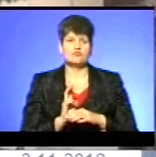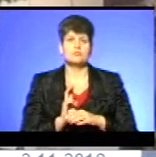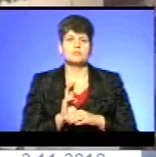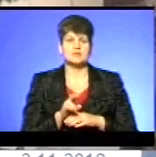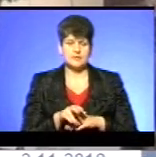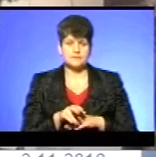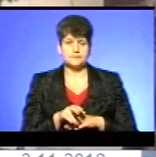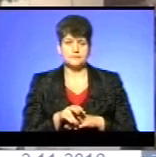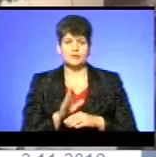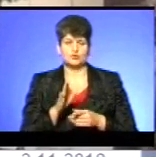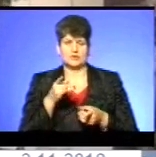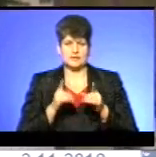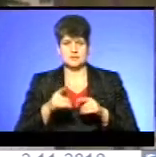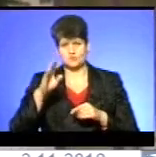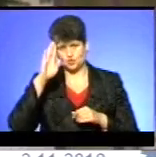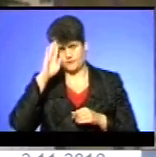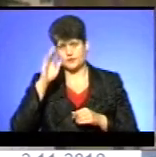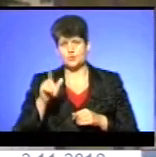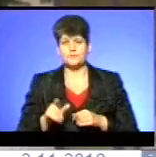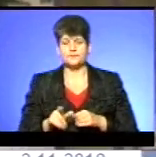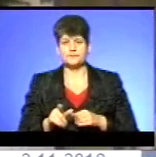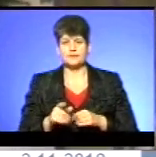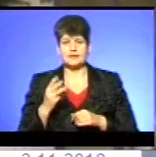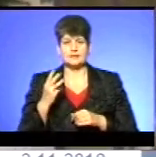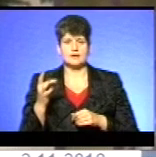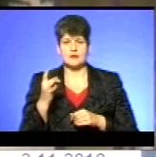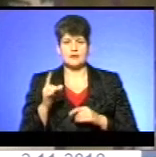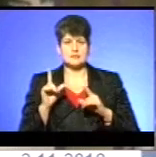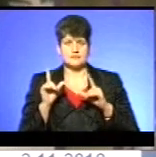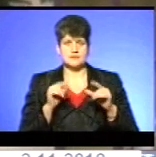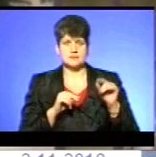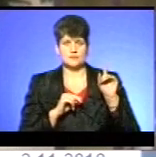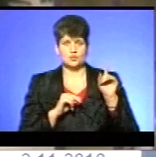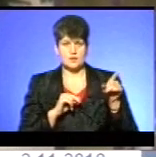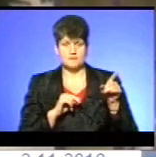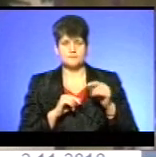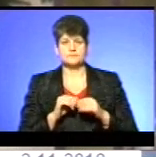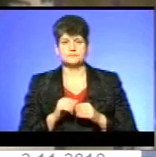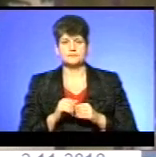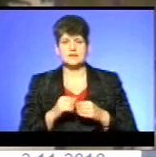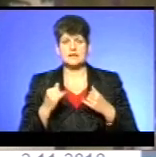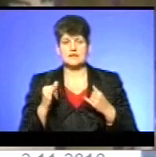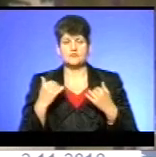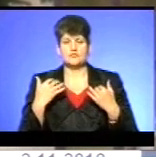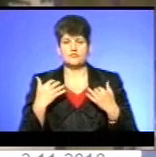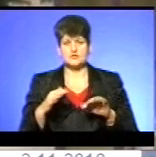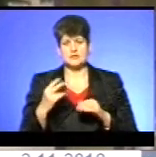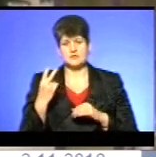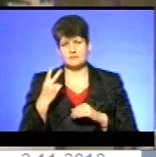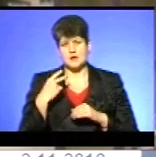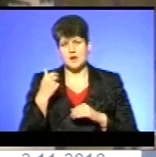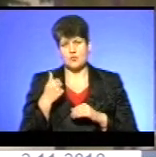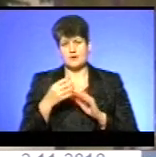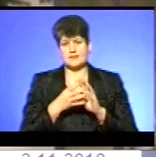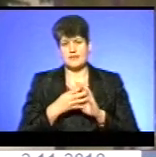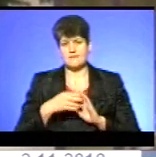справжнім чоловіком. Три рази я вже туди їздив. І вже два роки і дев